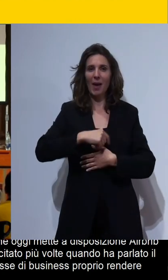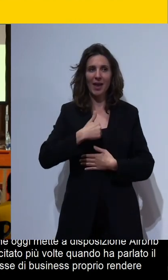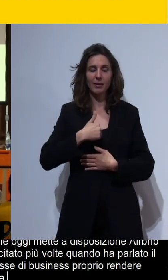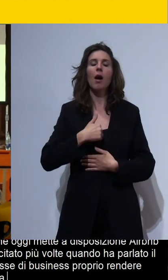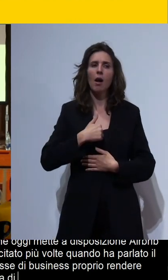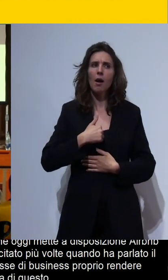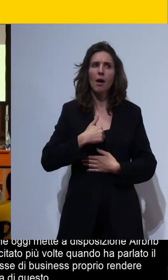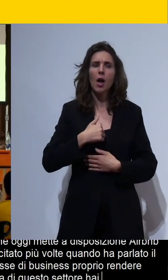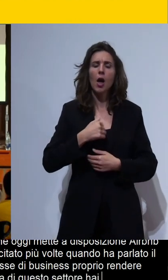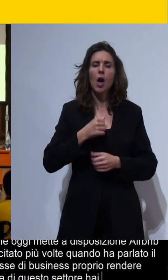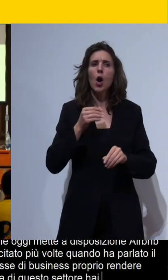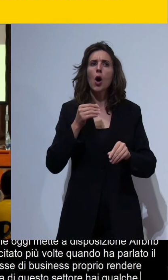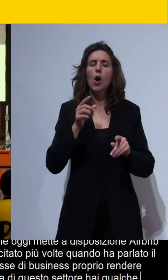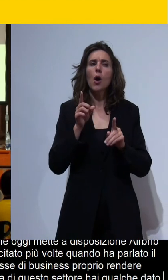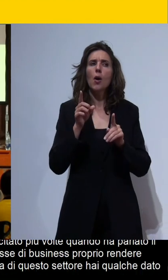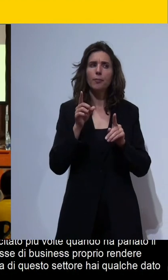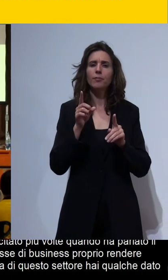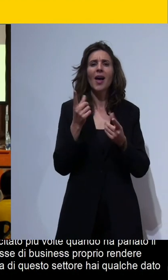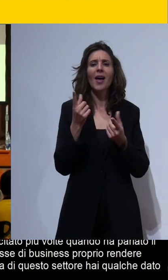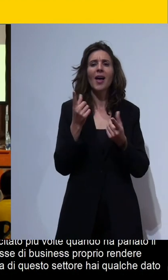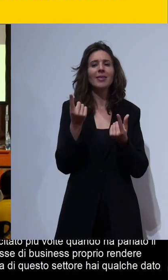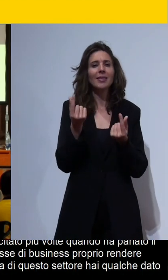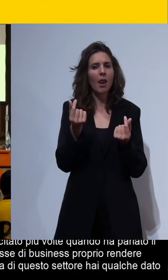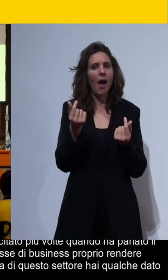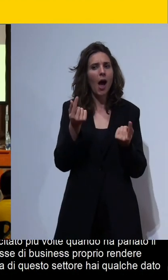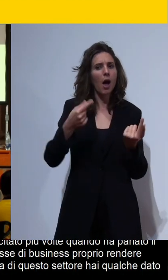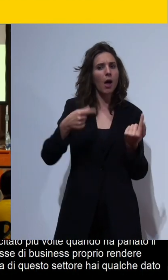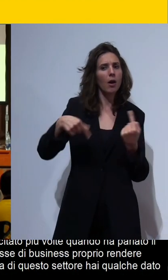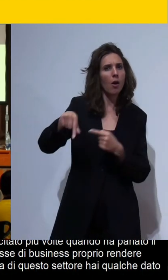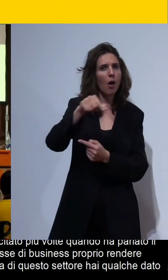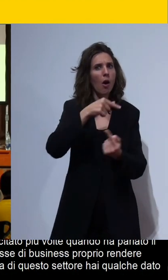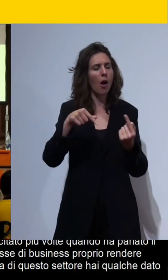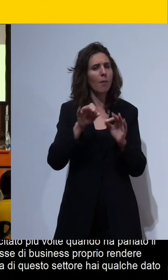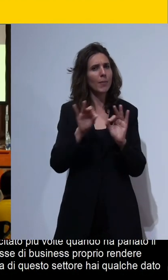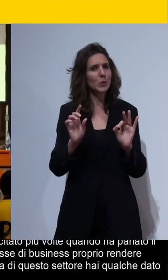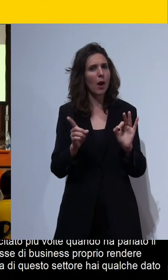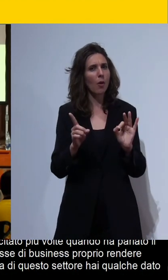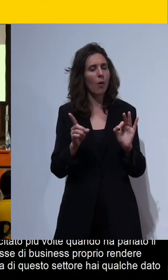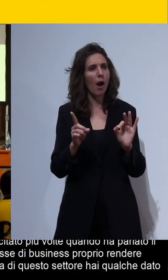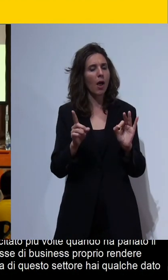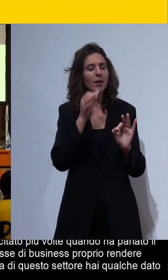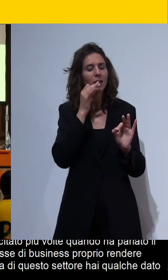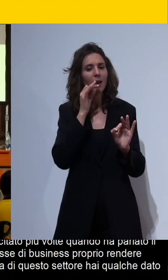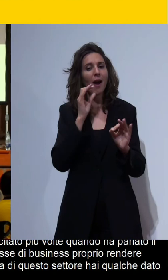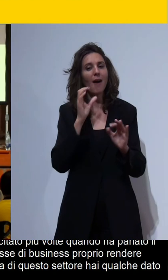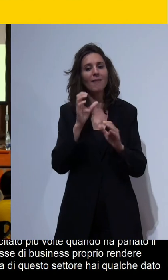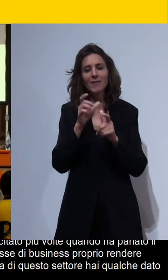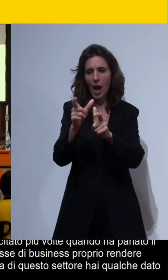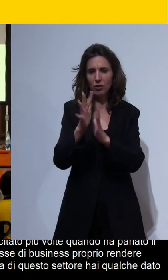quale movimento proprio di danaro c'è dietro diciamo i viaggi accessibili